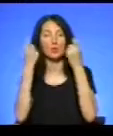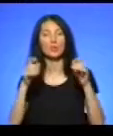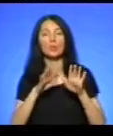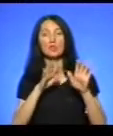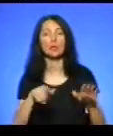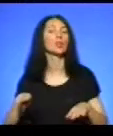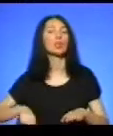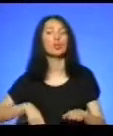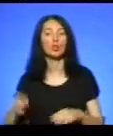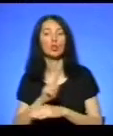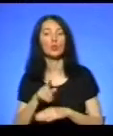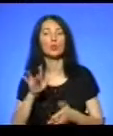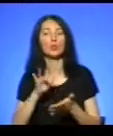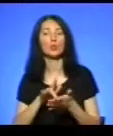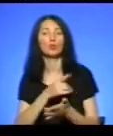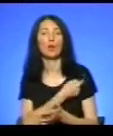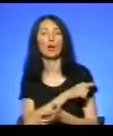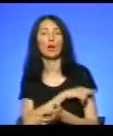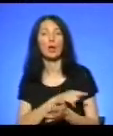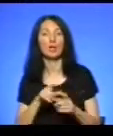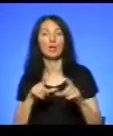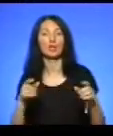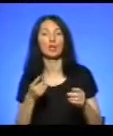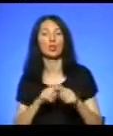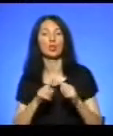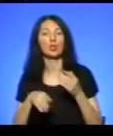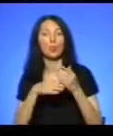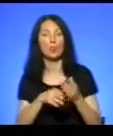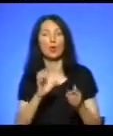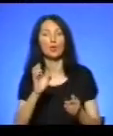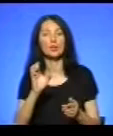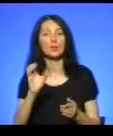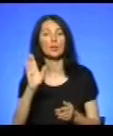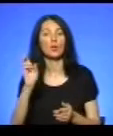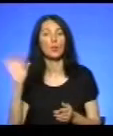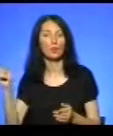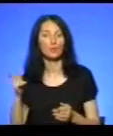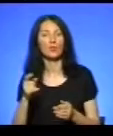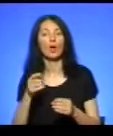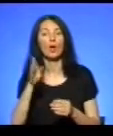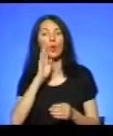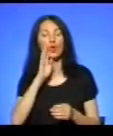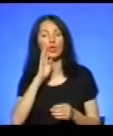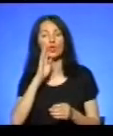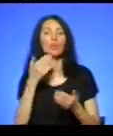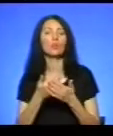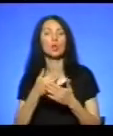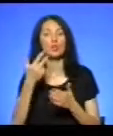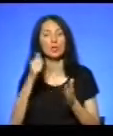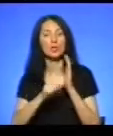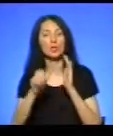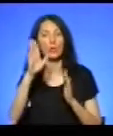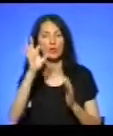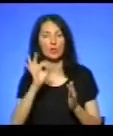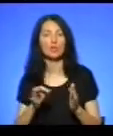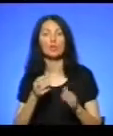Тернопільської міської лікарні швидкої допомоги Світлана Вуз. У травмованої уражено майже 55% шкіри. Опіки